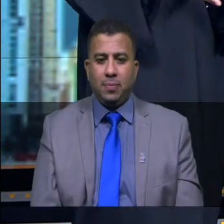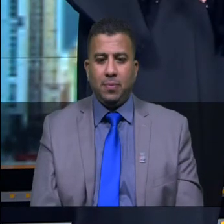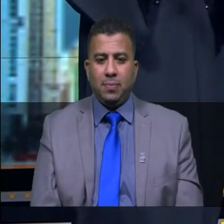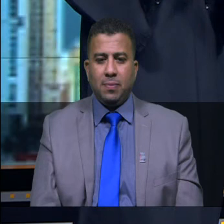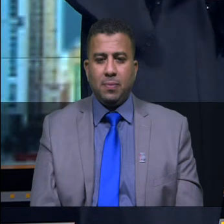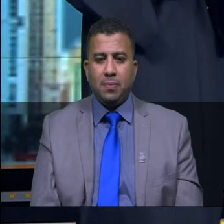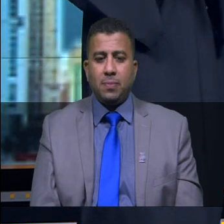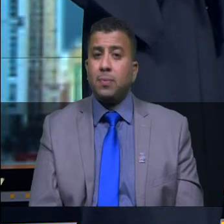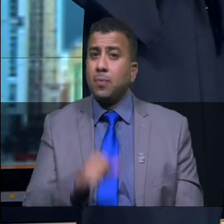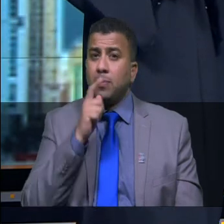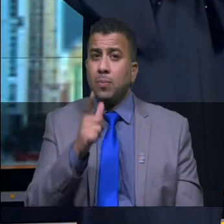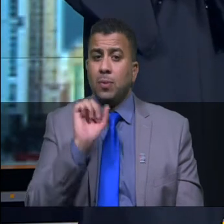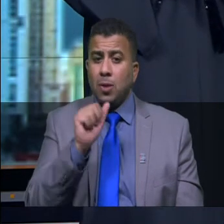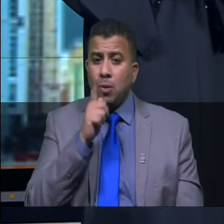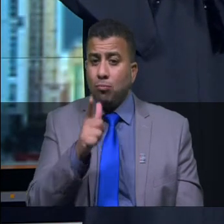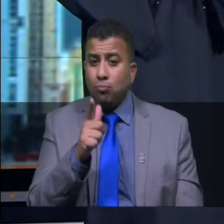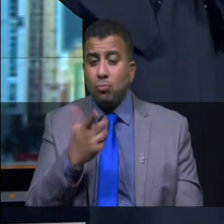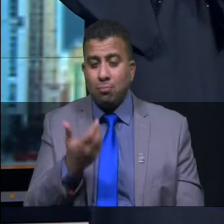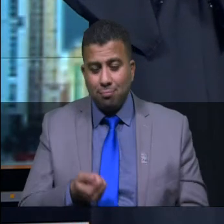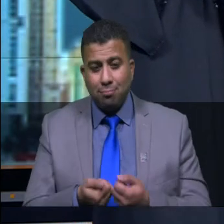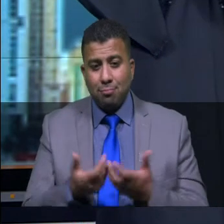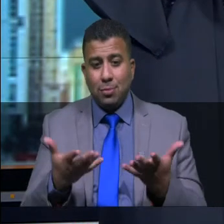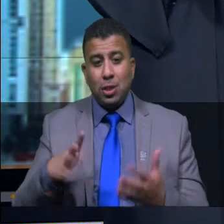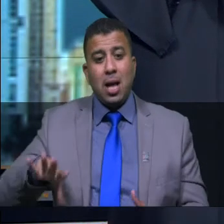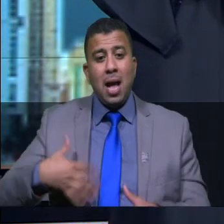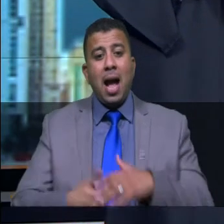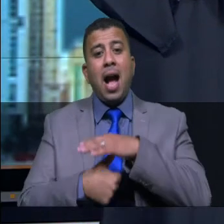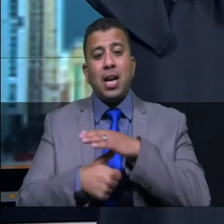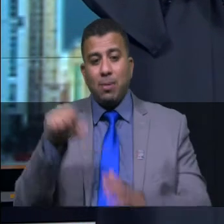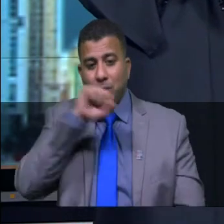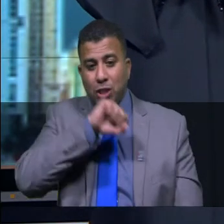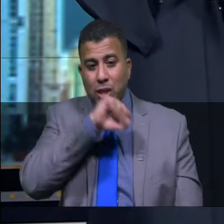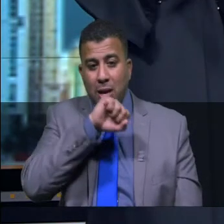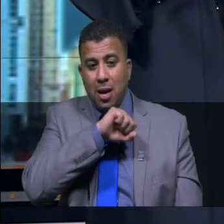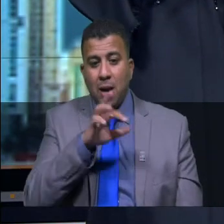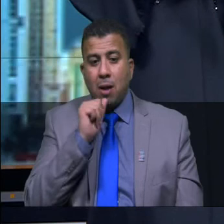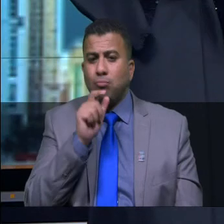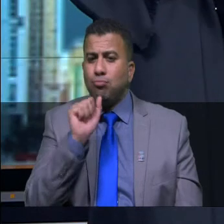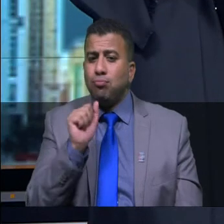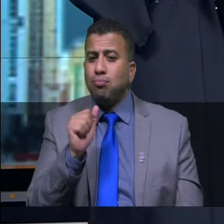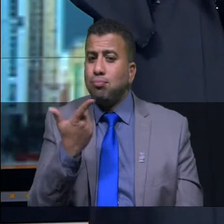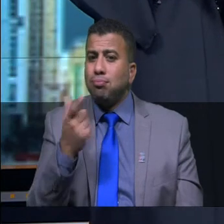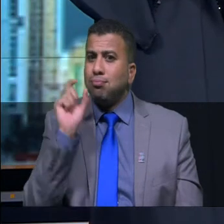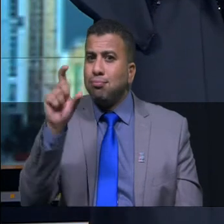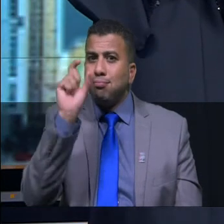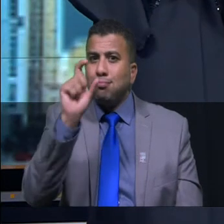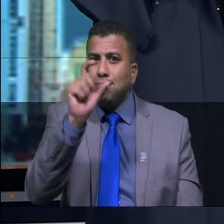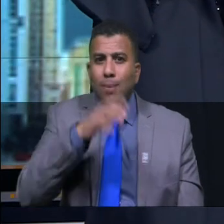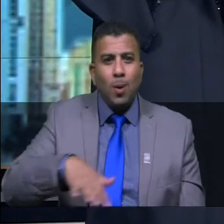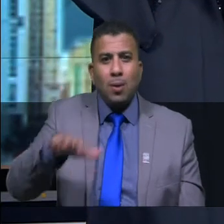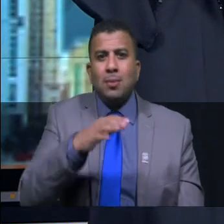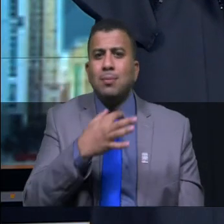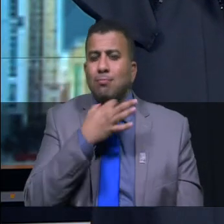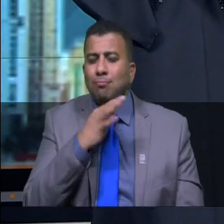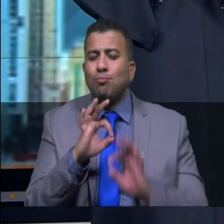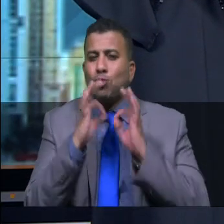تجدر الإشارة أن مكرمة صاحب السمو حاكم الشارقة قد طالت كذلك مستحقي الإعانات